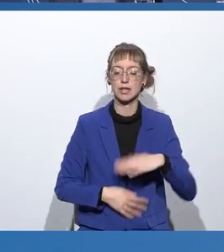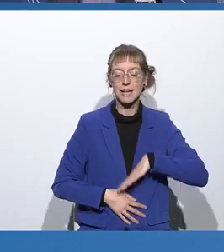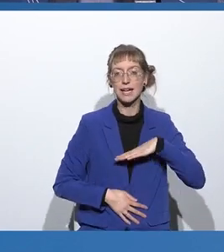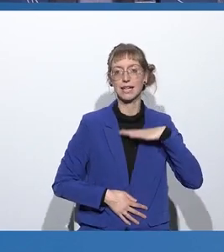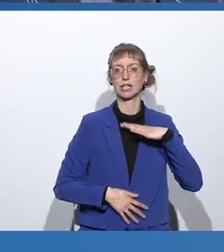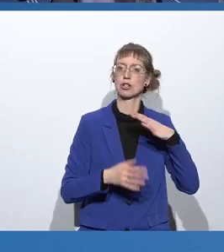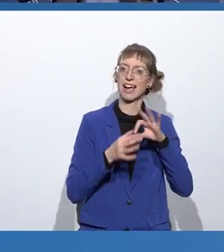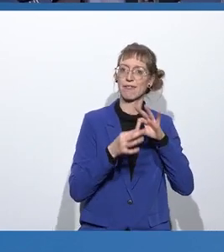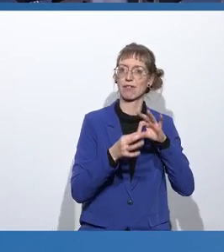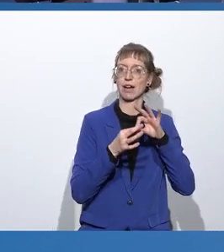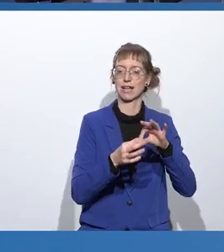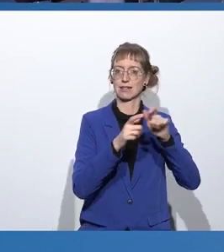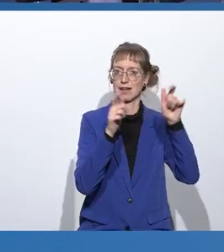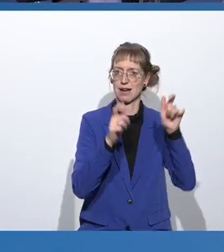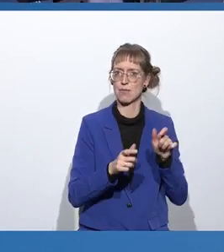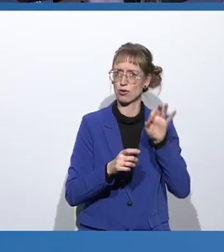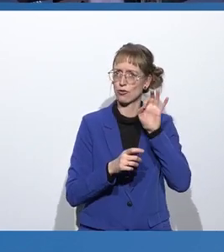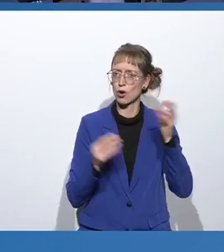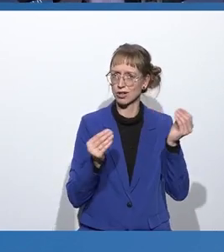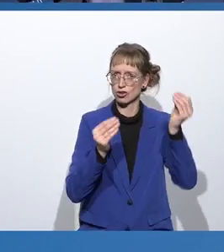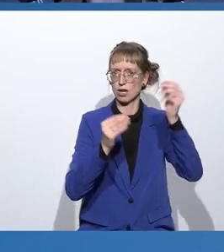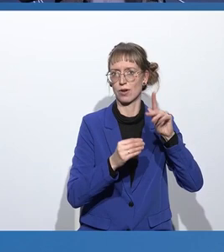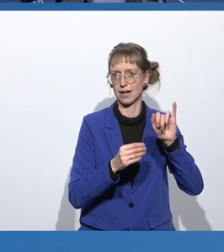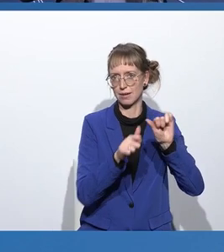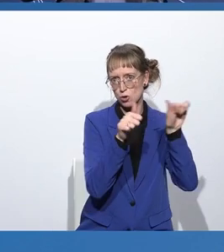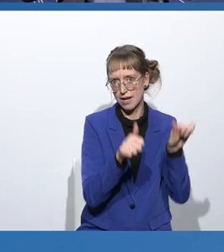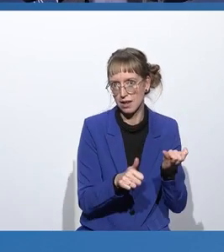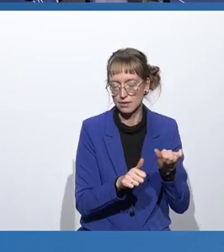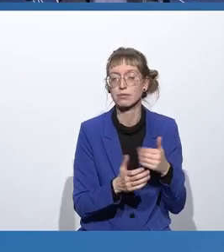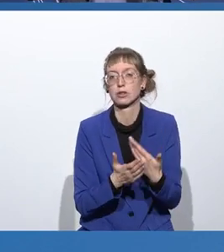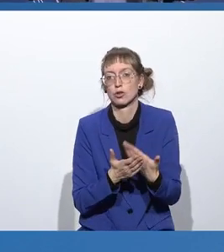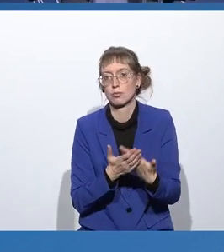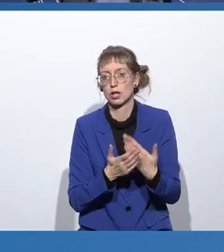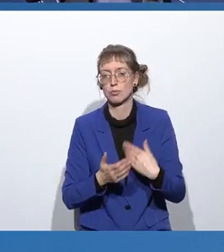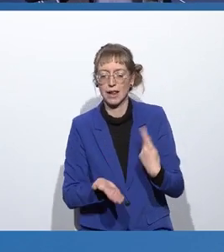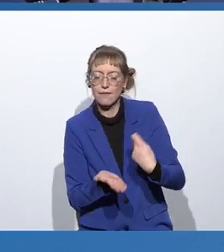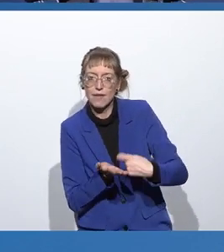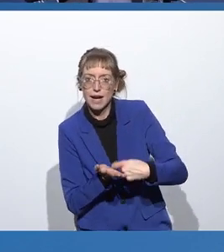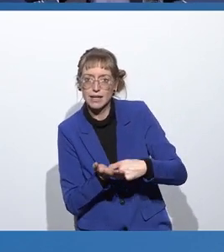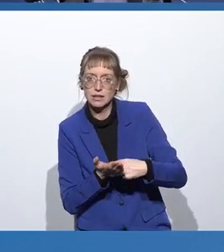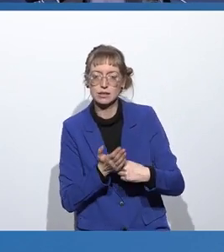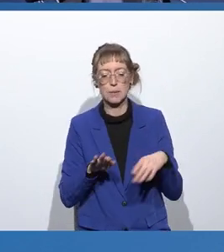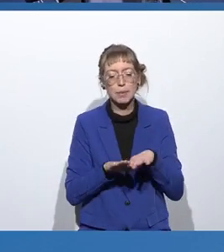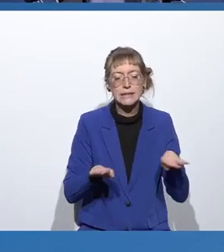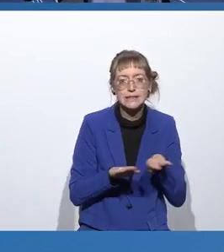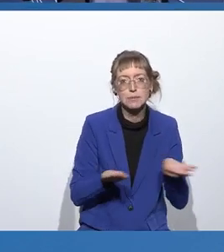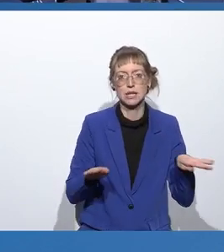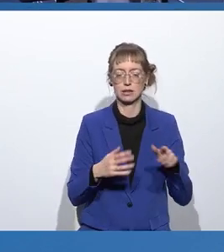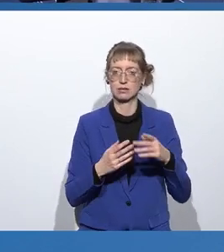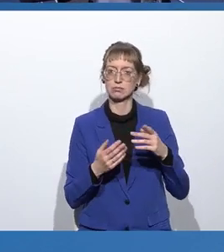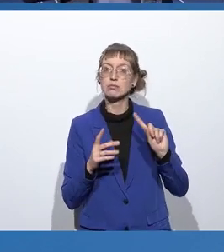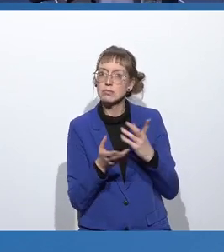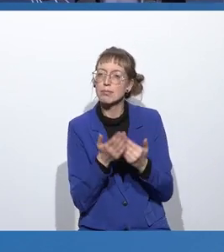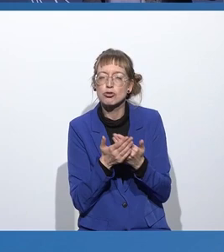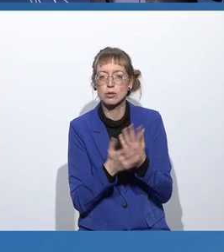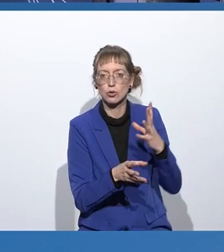Referenzrahmen für die Gestaltung von KI-Modellen. Das werden zum Beispiel Werte und Prinzipien beschrieben, mit